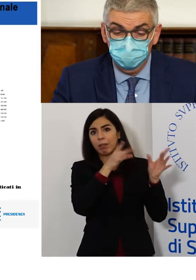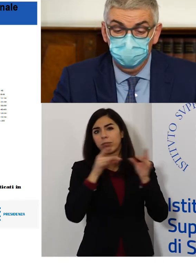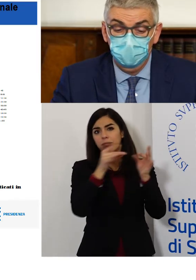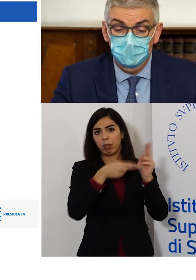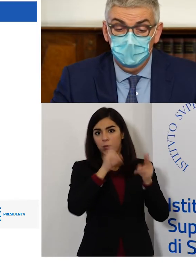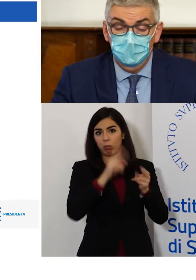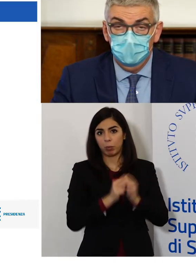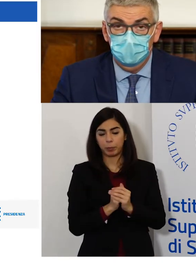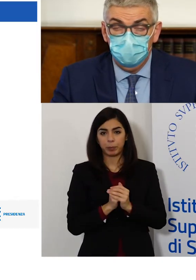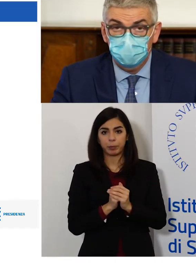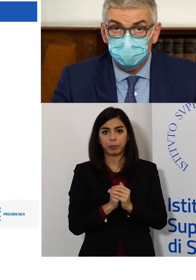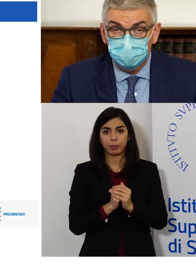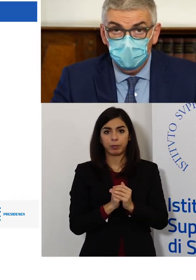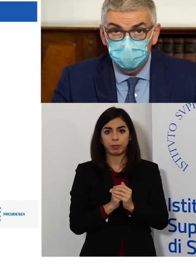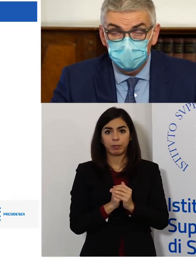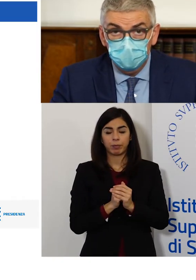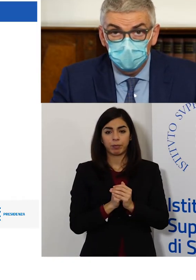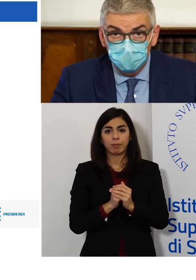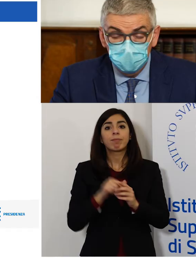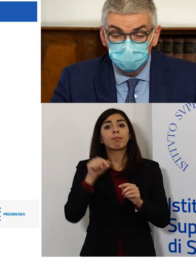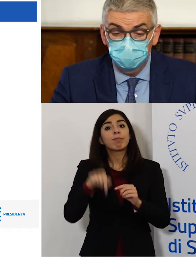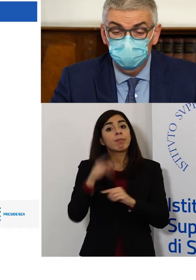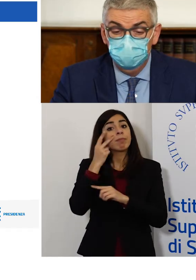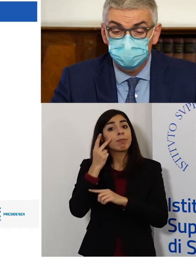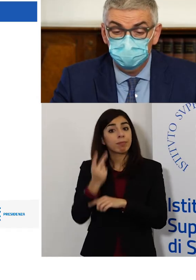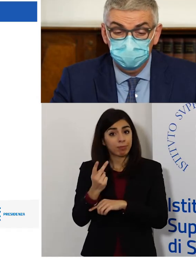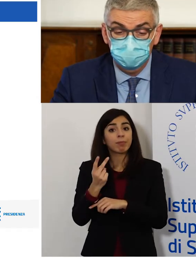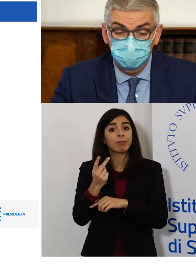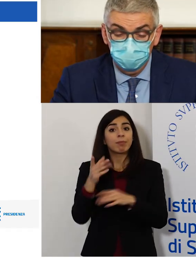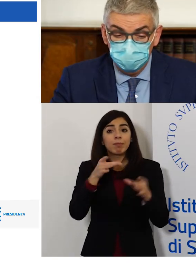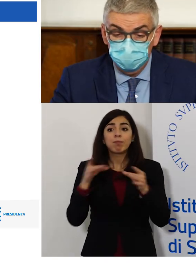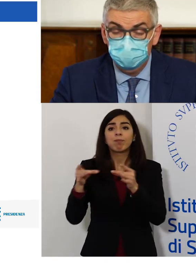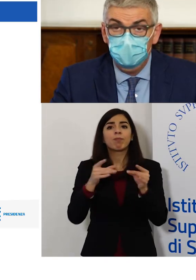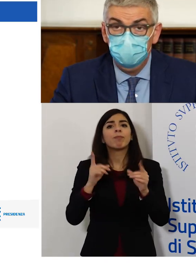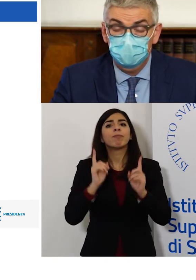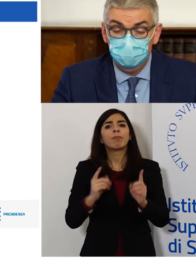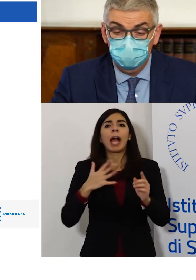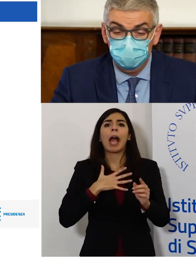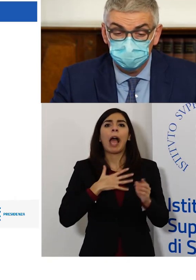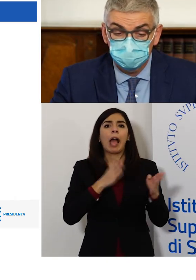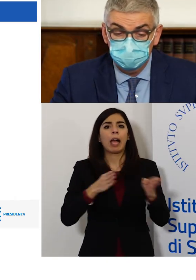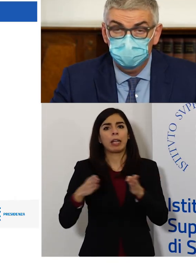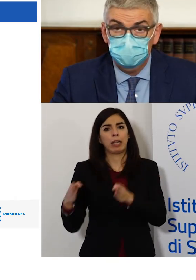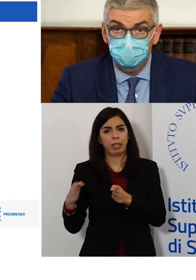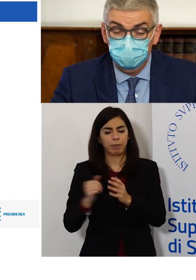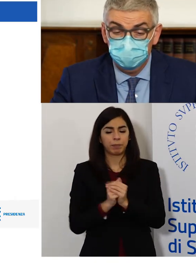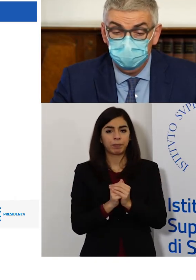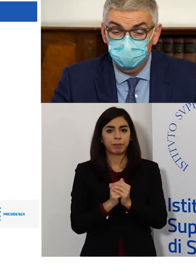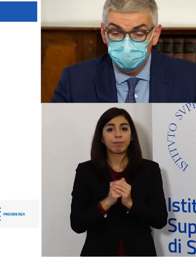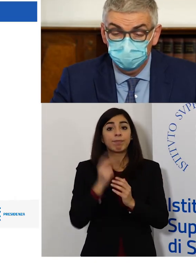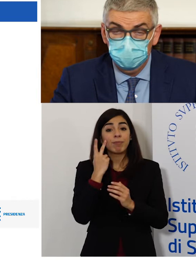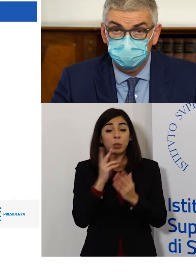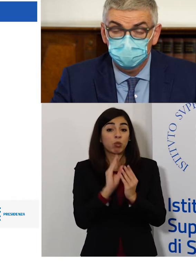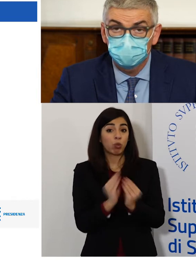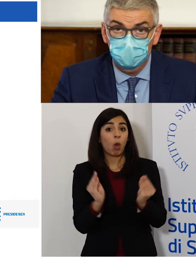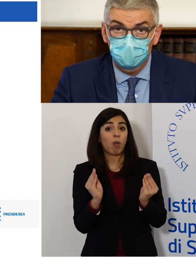circolazione. Nella prossima slide vediamo l'andamento della circolazione per fasce di età e vediamo che sostanzialmente le fasce